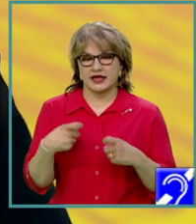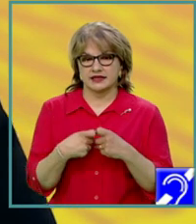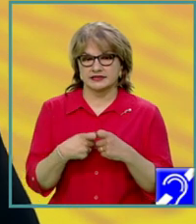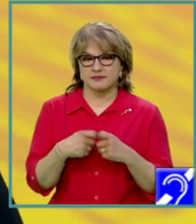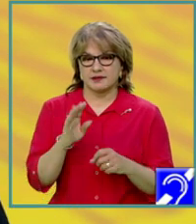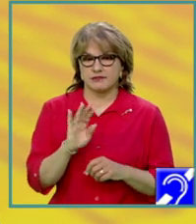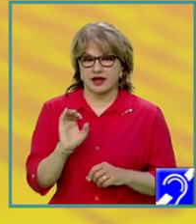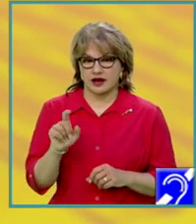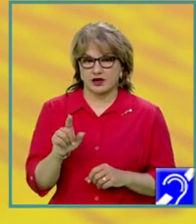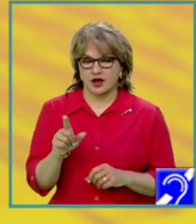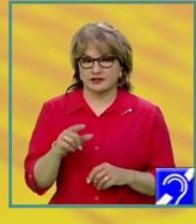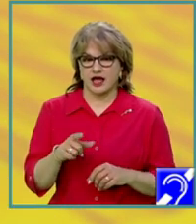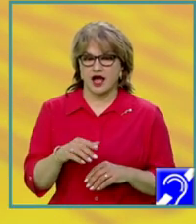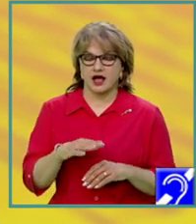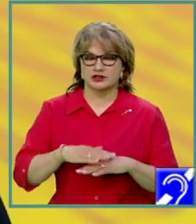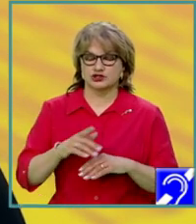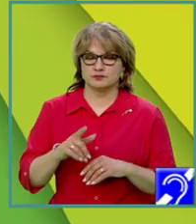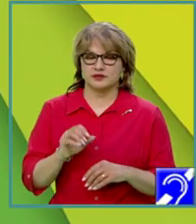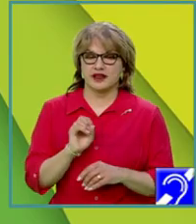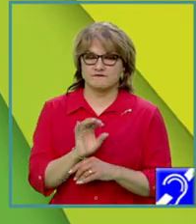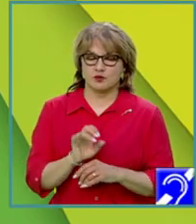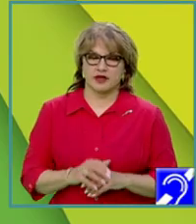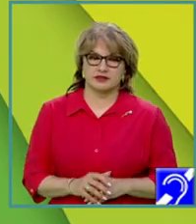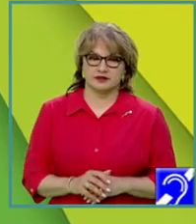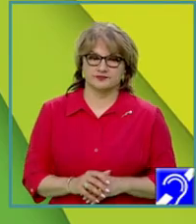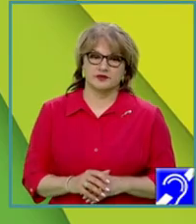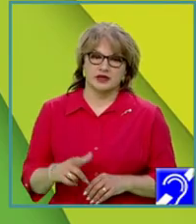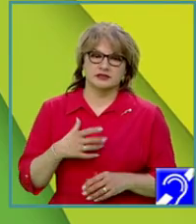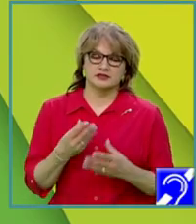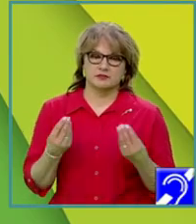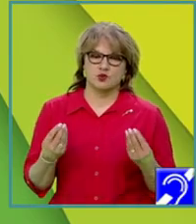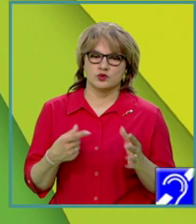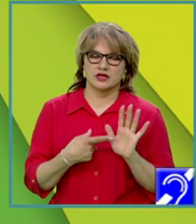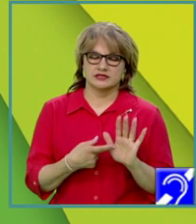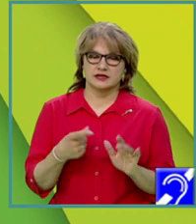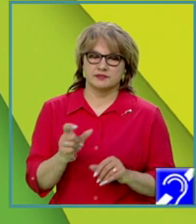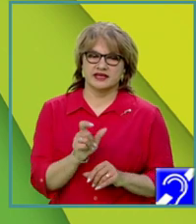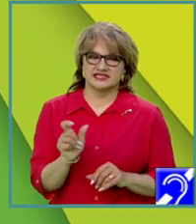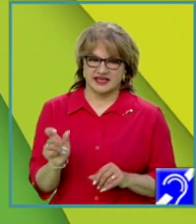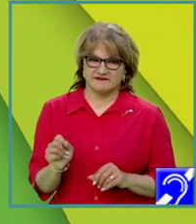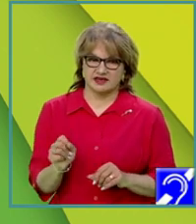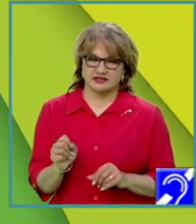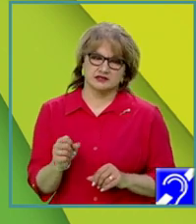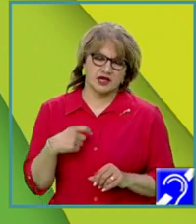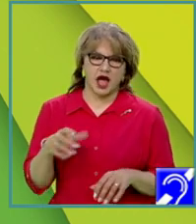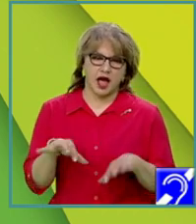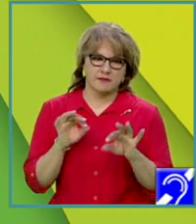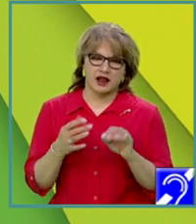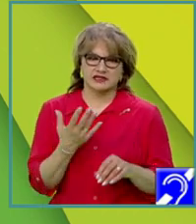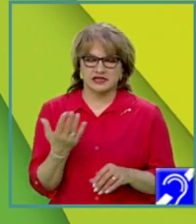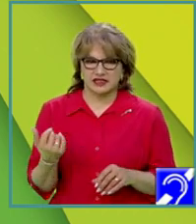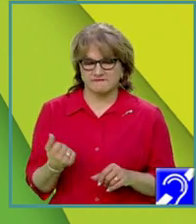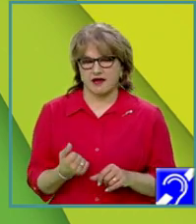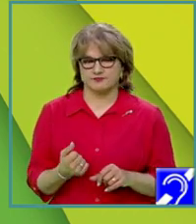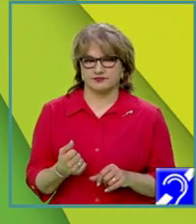bacalaureat la disciplina informatică. Sunt mult mai multe exemple de secvențe, am selectat câteva dintre